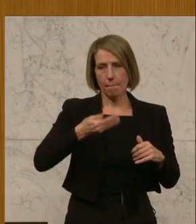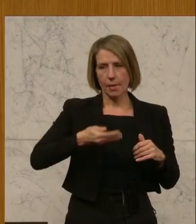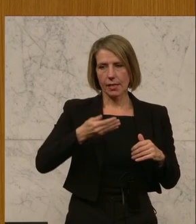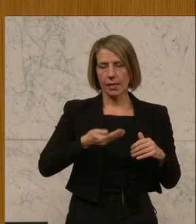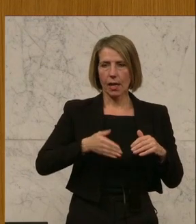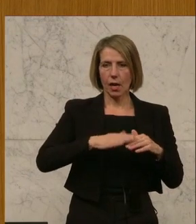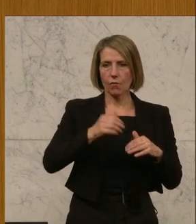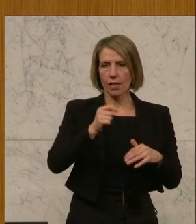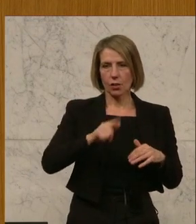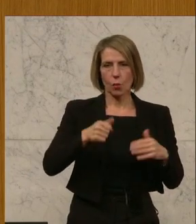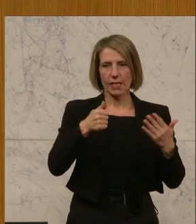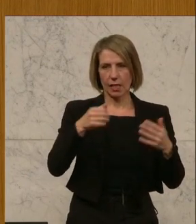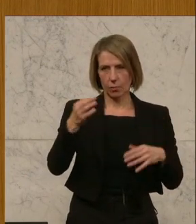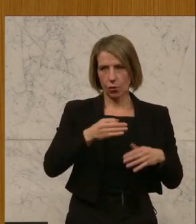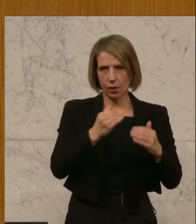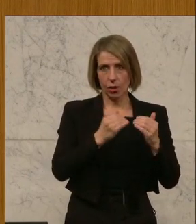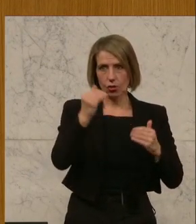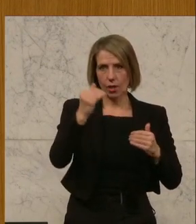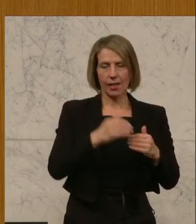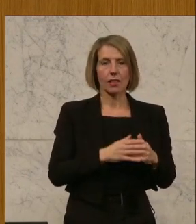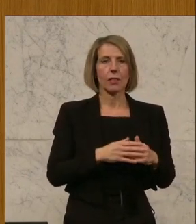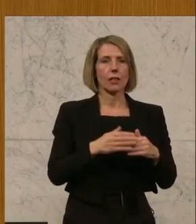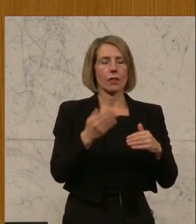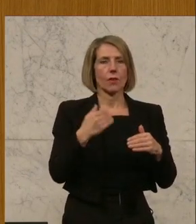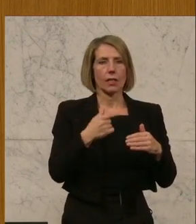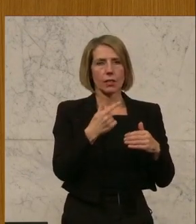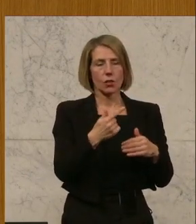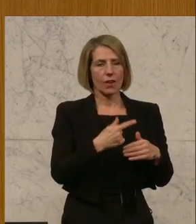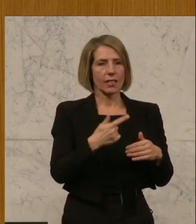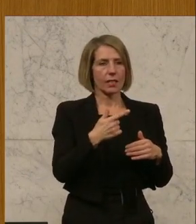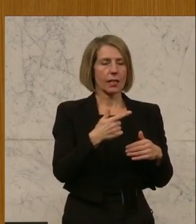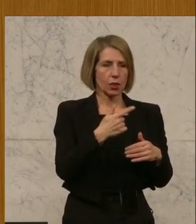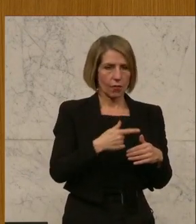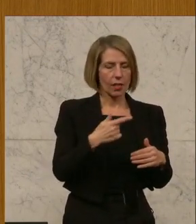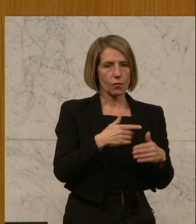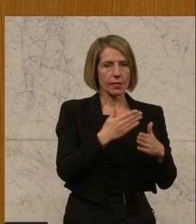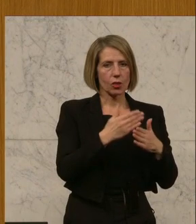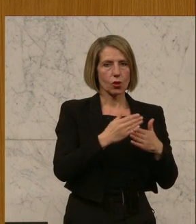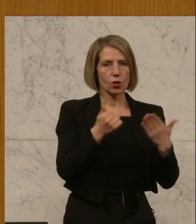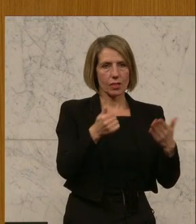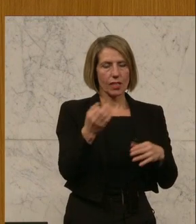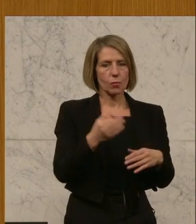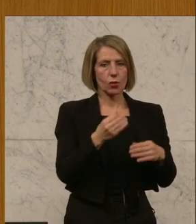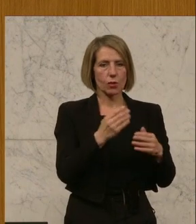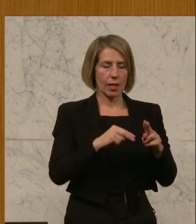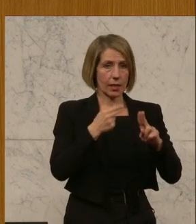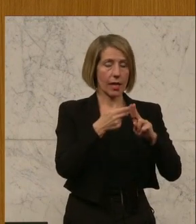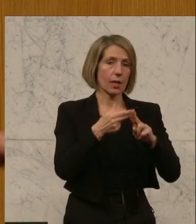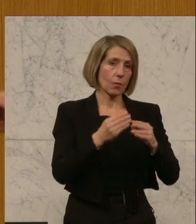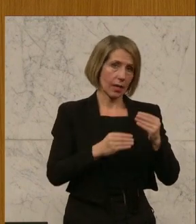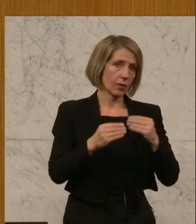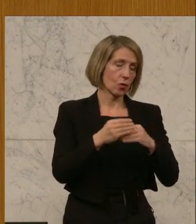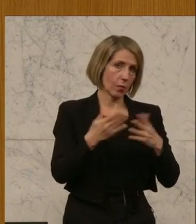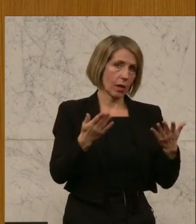,6 Prozent steigen. Nachdem 2022 schon um über 6 Prozent angepasst wurde. Das